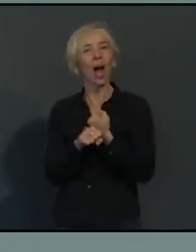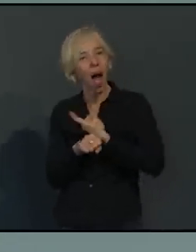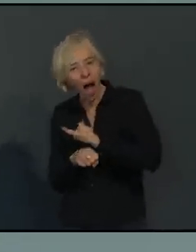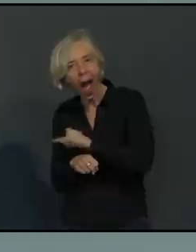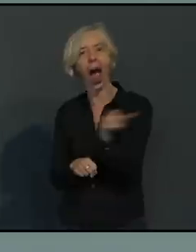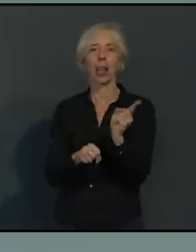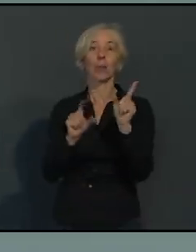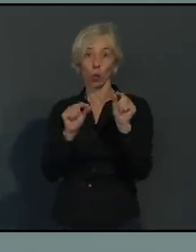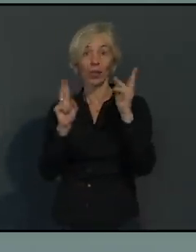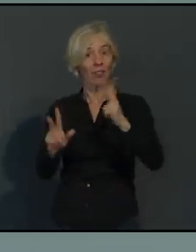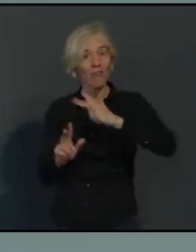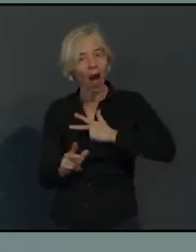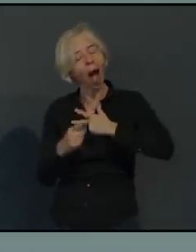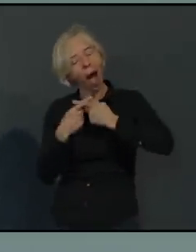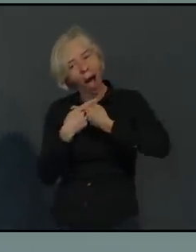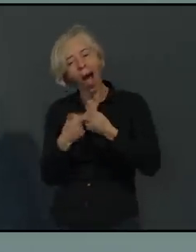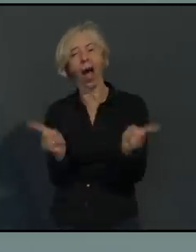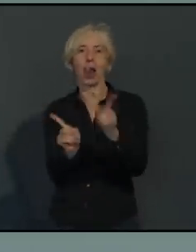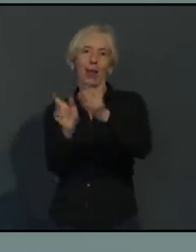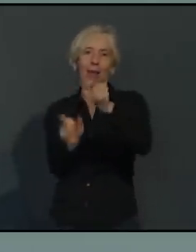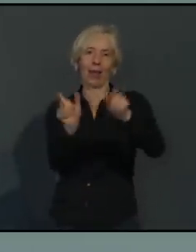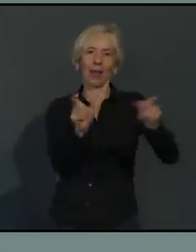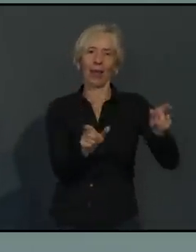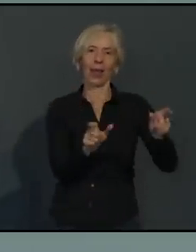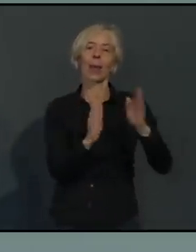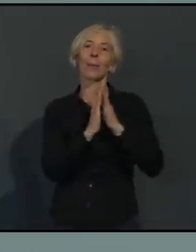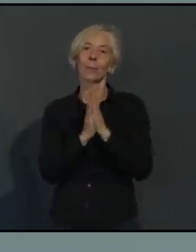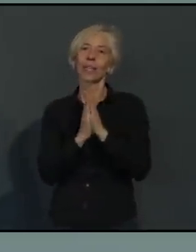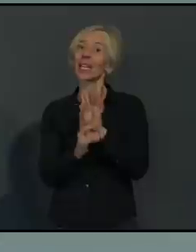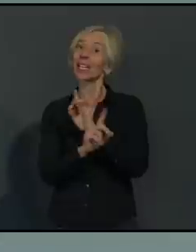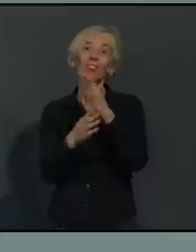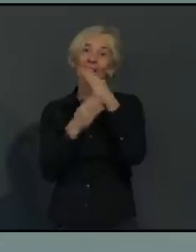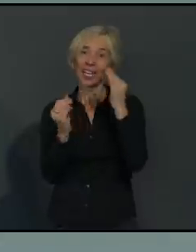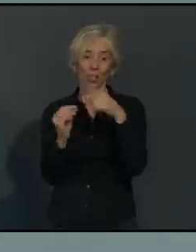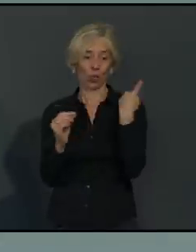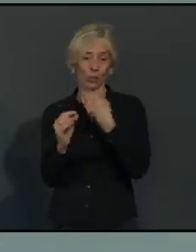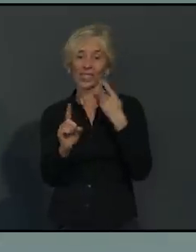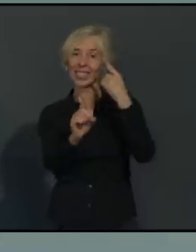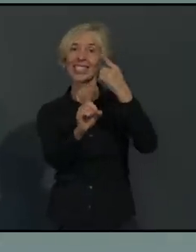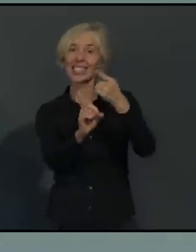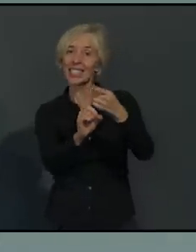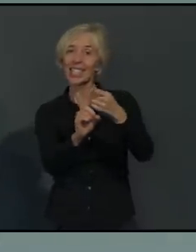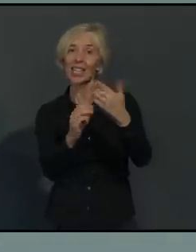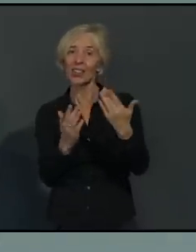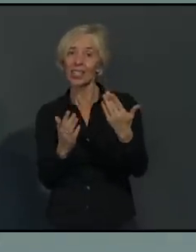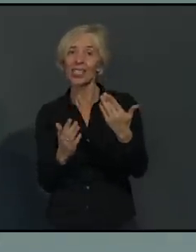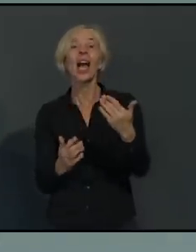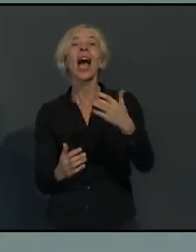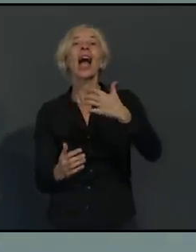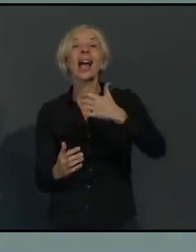auch alle. Vergessen Sie eben auch weiterhin nicht unser gemeinsames Ziel, dass wir mit so wenig Kranken,